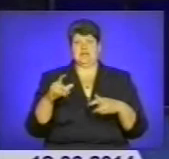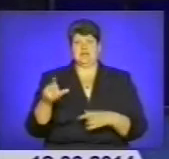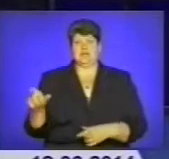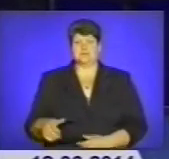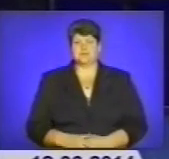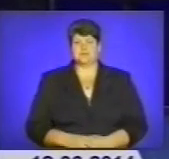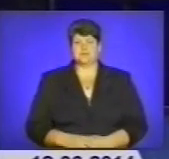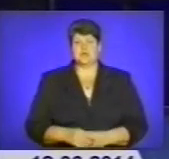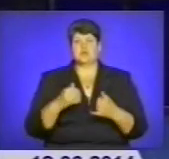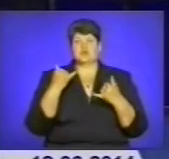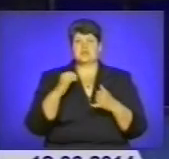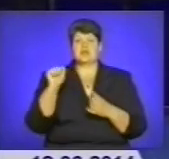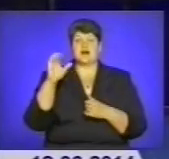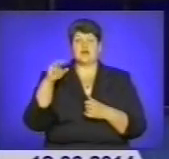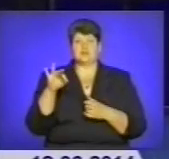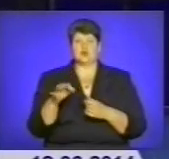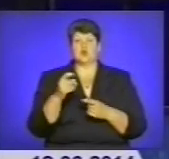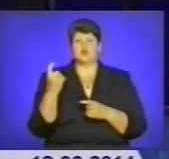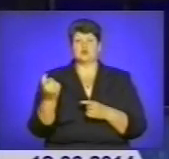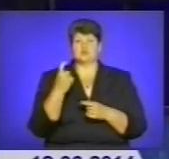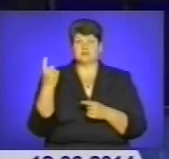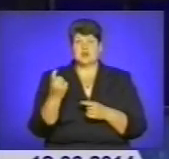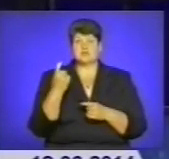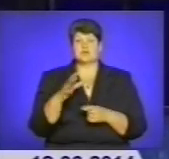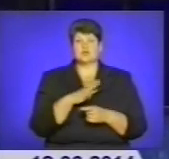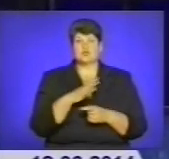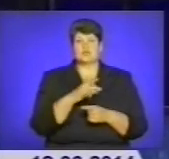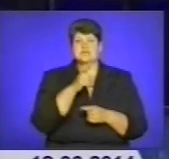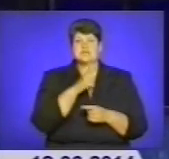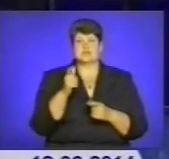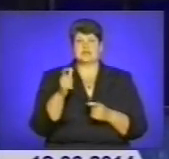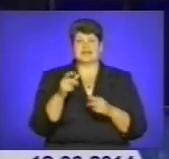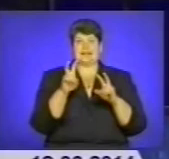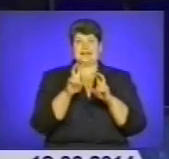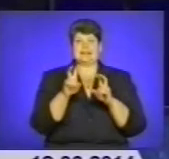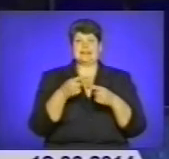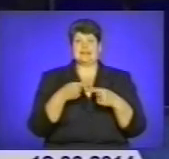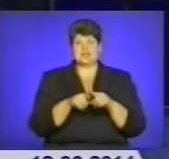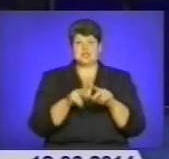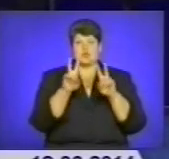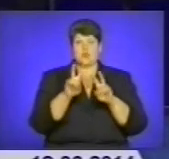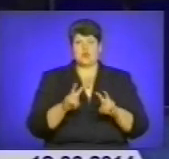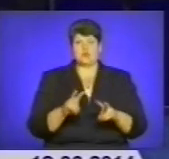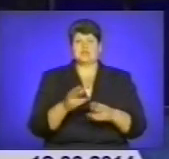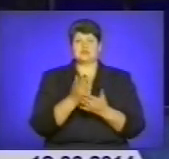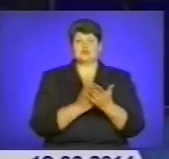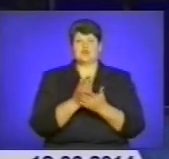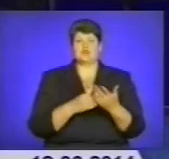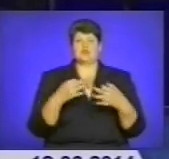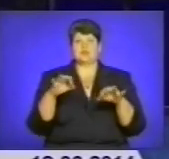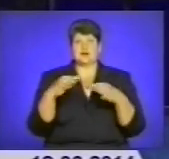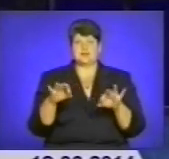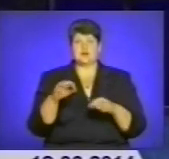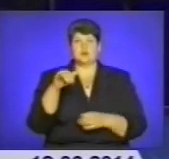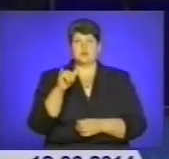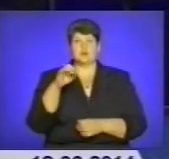Сьогодні в автогосподарстві обласного управління внутрішніх справ відбувся сезонний технічний огляд службового автотранспорту. Відоматеріал сектору